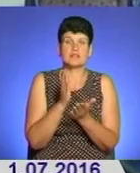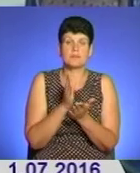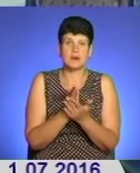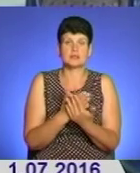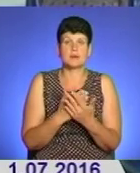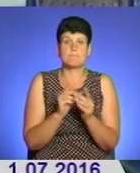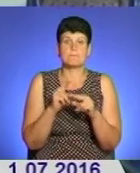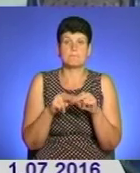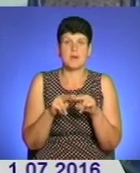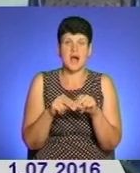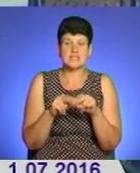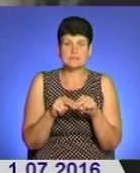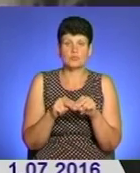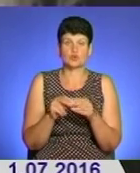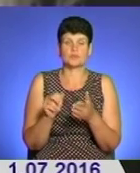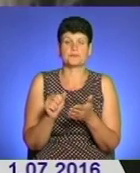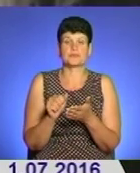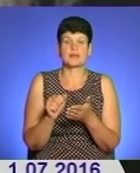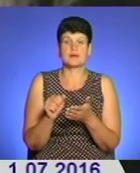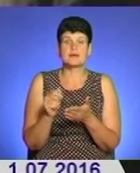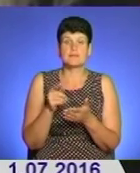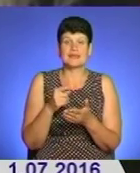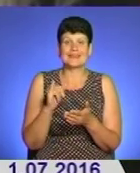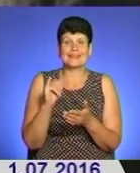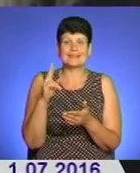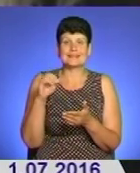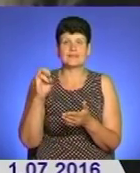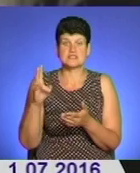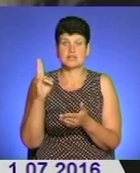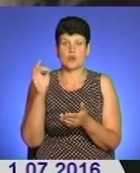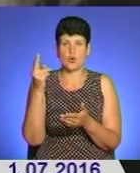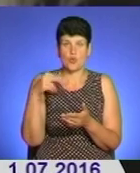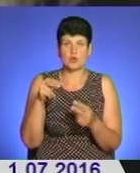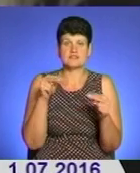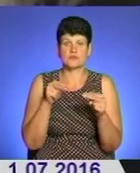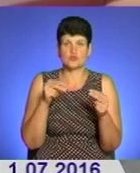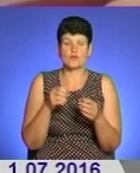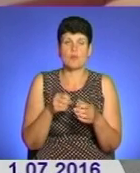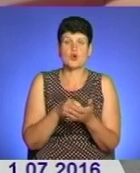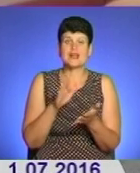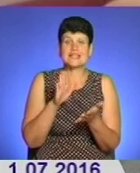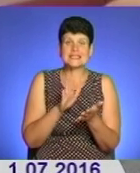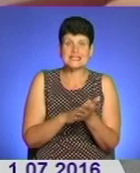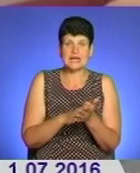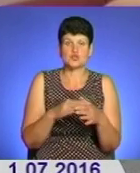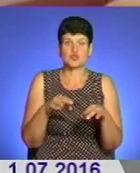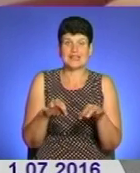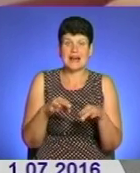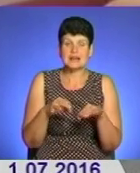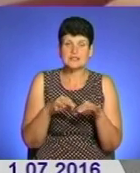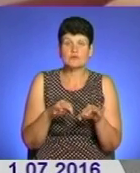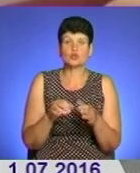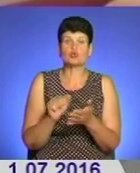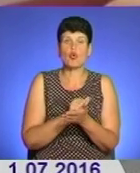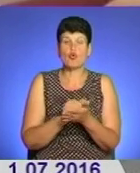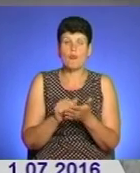громадянський паспорт або документ, що його заміняє, ідентифікаційний код, свідоцтво про реєстрацію транспортного засобу, документи